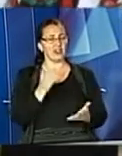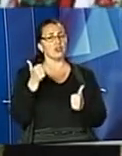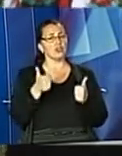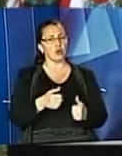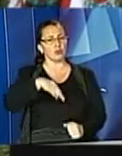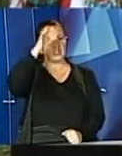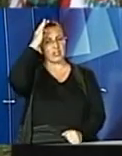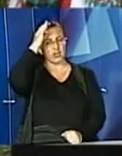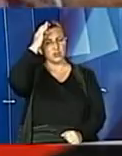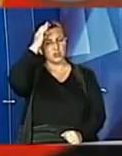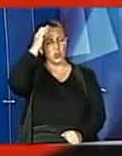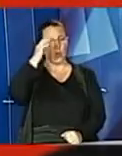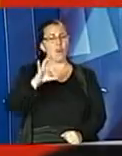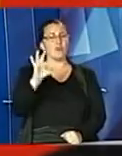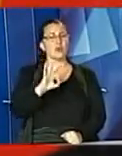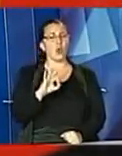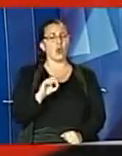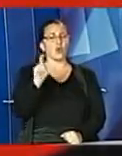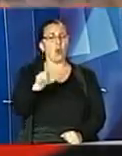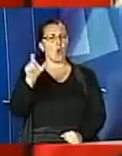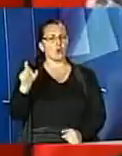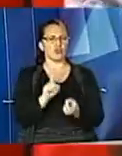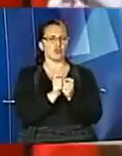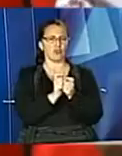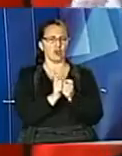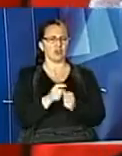борців за незалежність часів Другої світової війни.